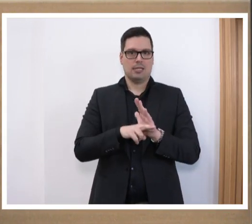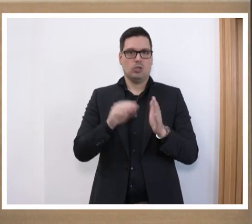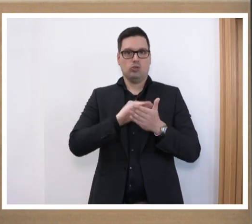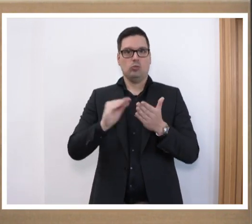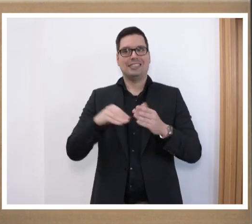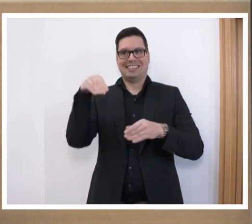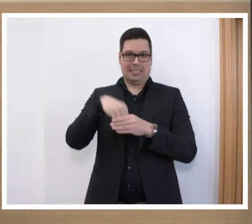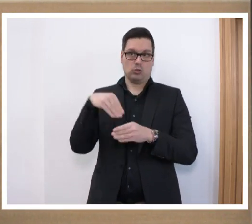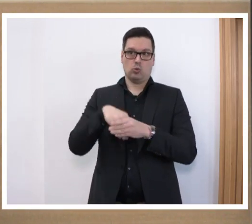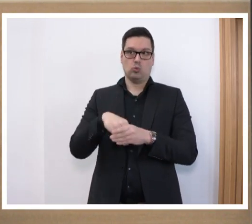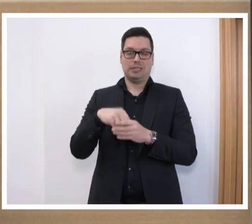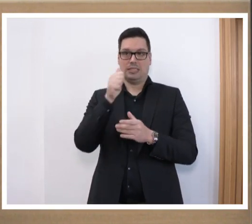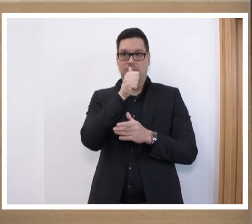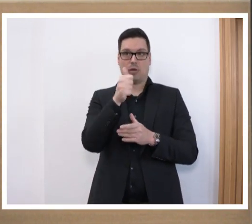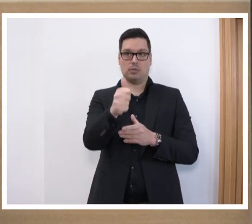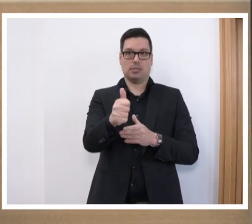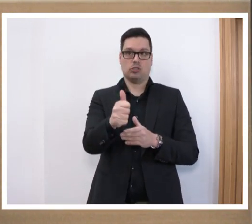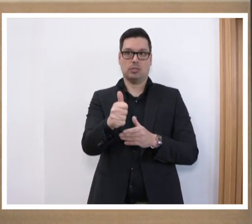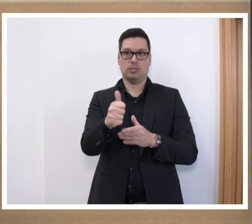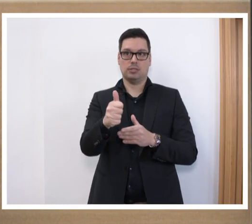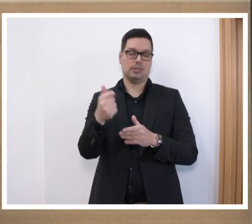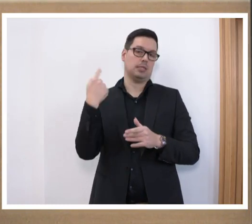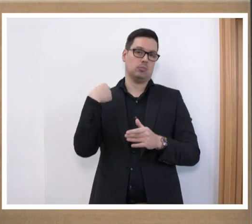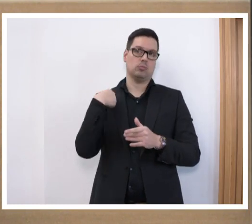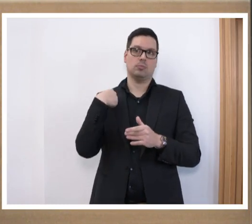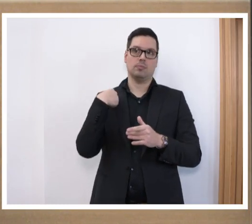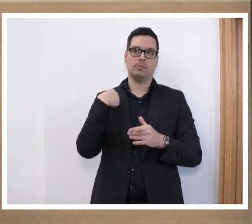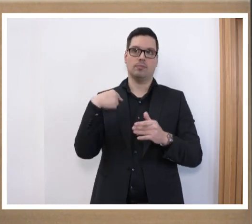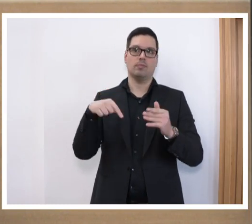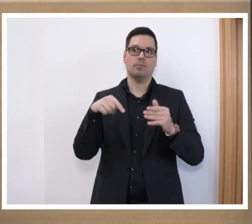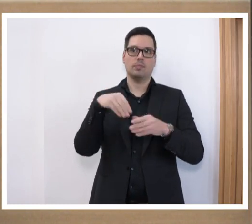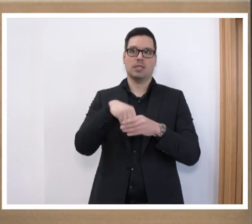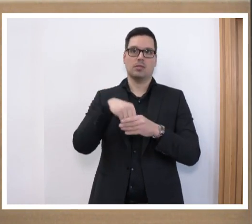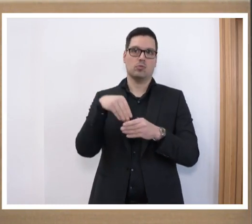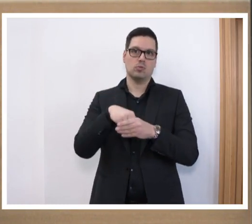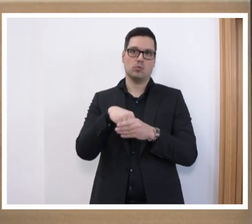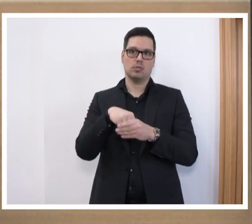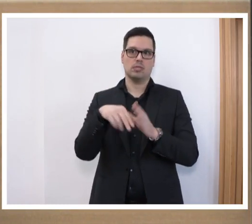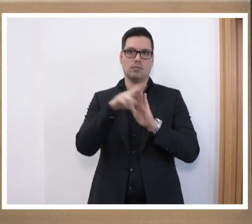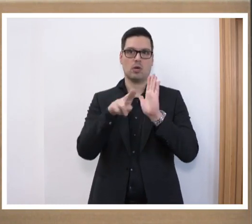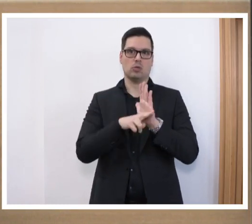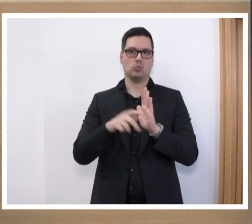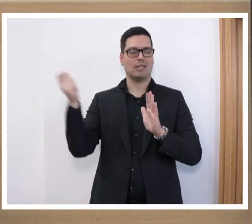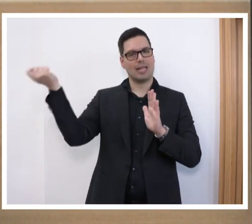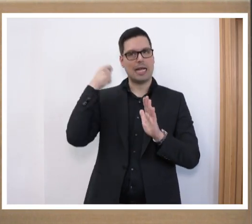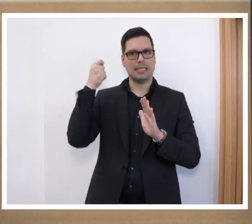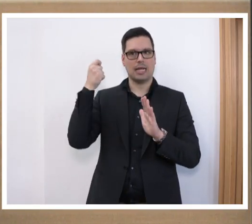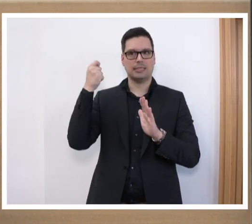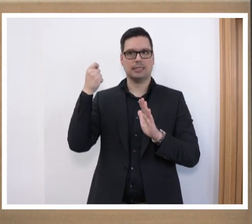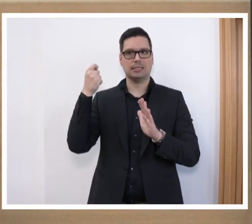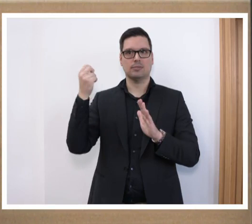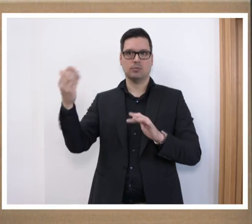ausgerichtet. Ich habe eben bereits an die Inklusionsverordnung entsprechend erinnert, die seitdem in Kraft gesetzt